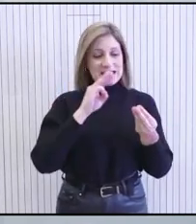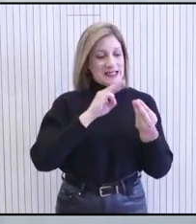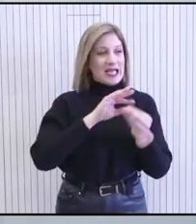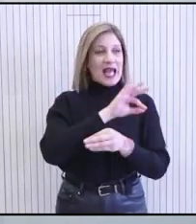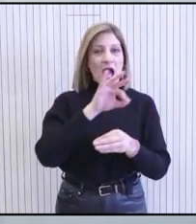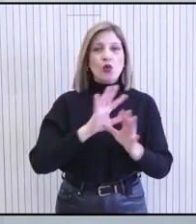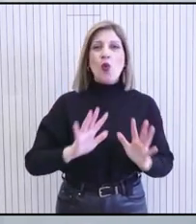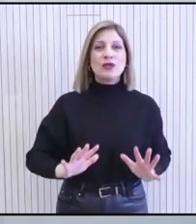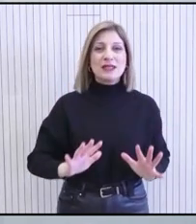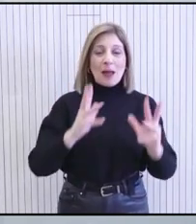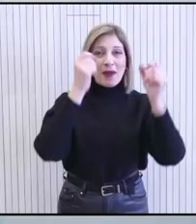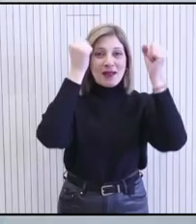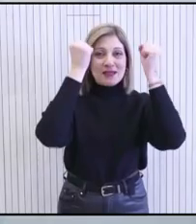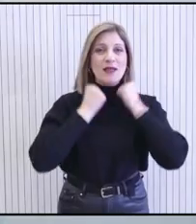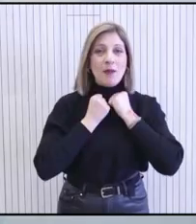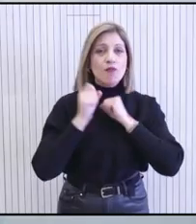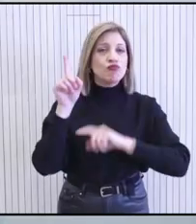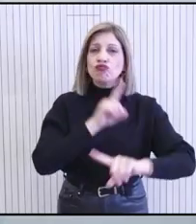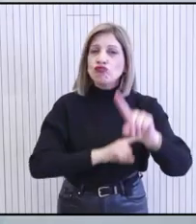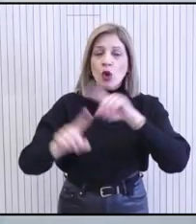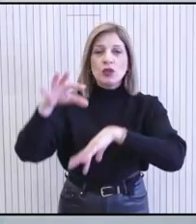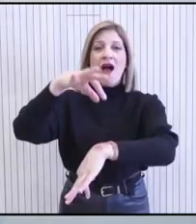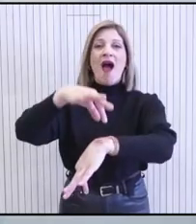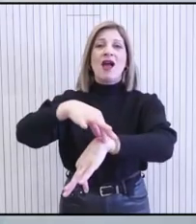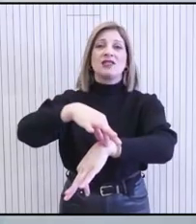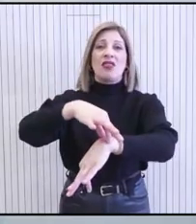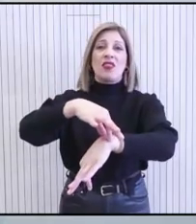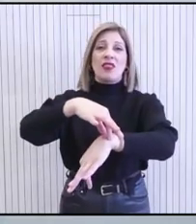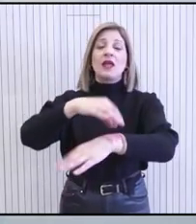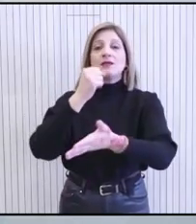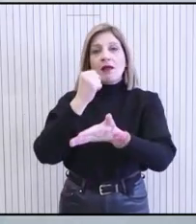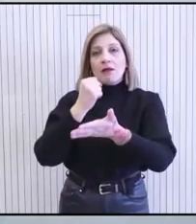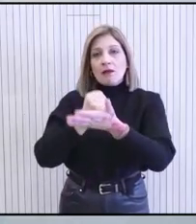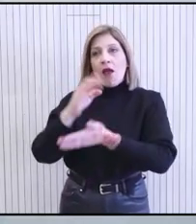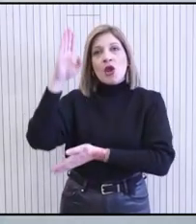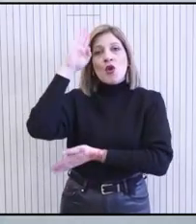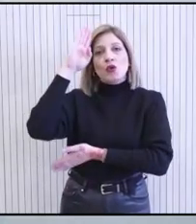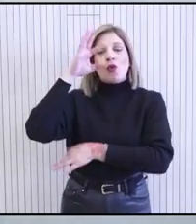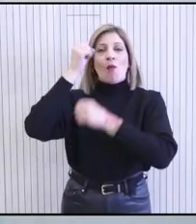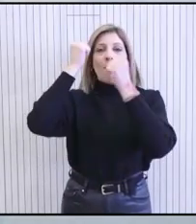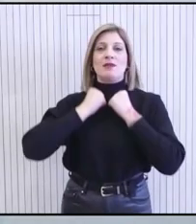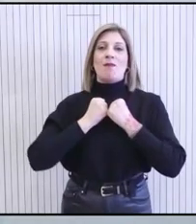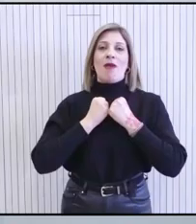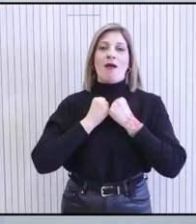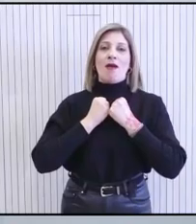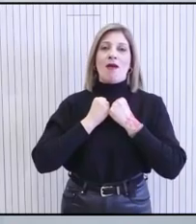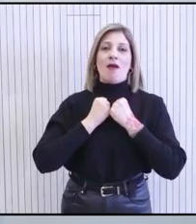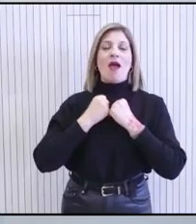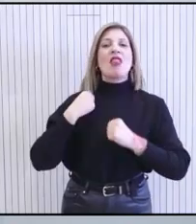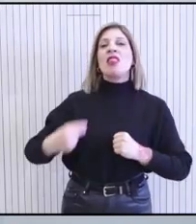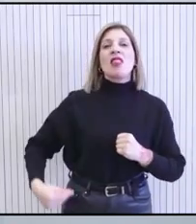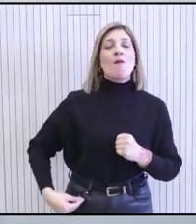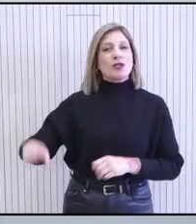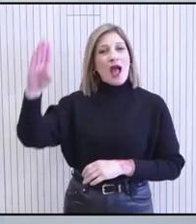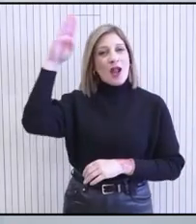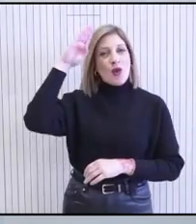απεργία είναι η ίδια σθενής, αλλά και το κύρος των δημόσιων νοσηλευτηρίων μας. Δημόσια νοσηλευτηρία,